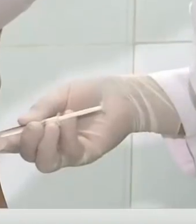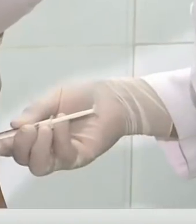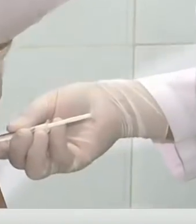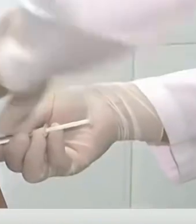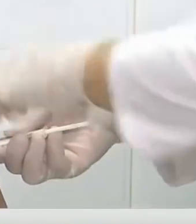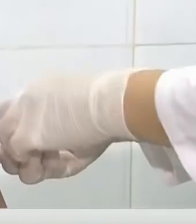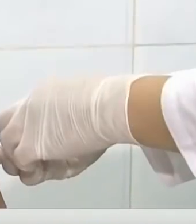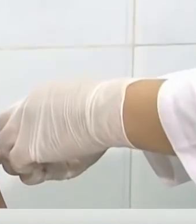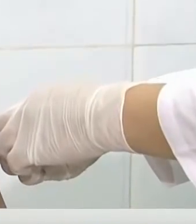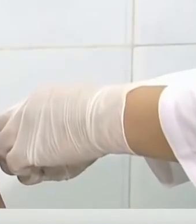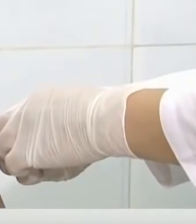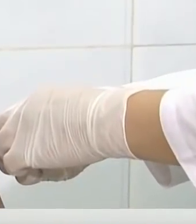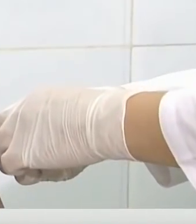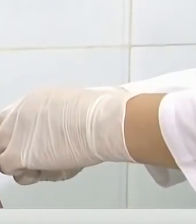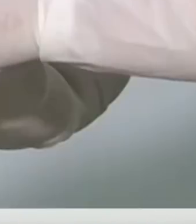миллионов.